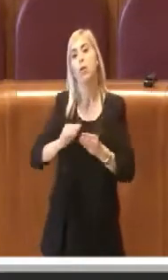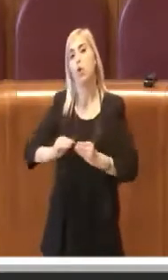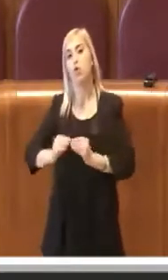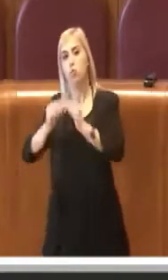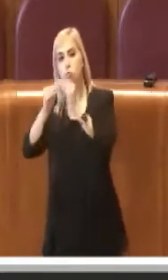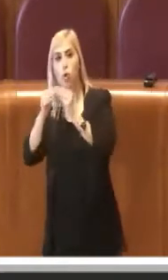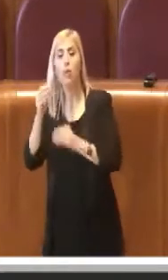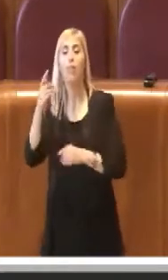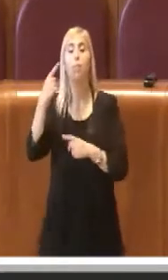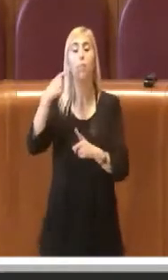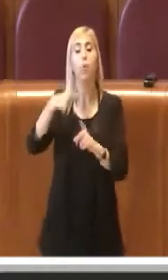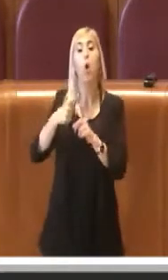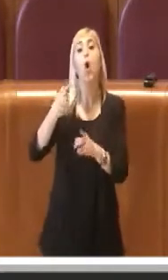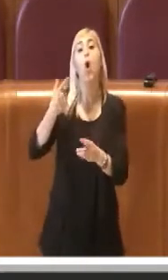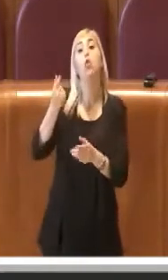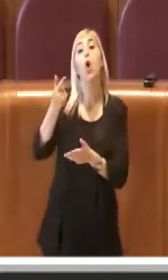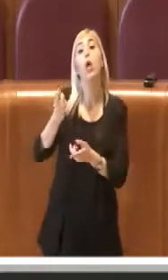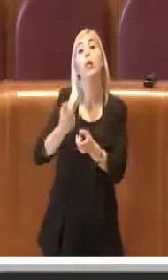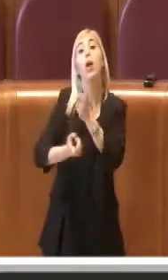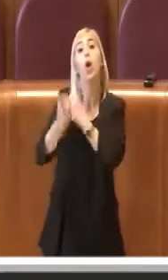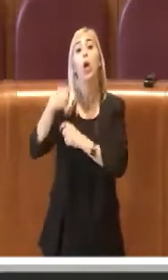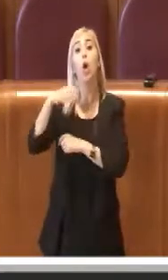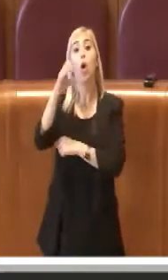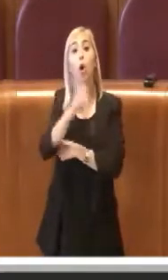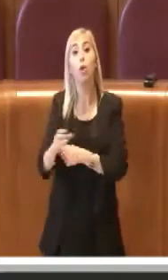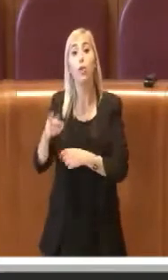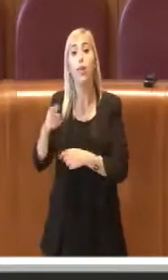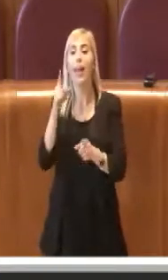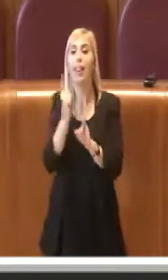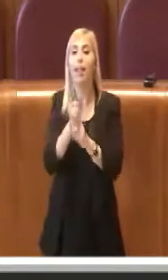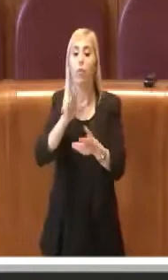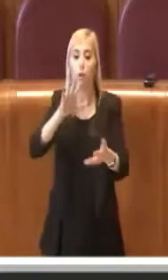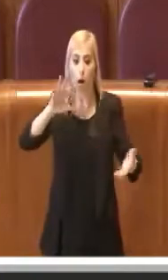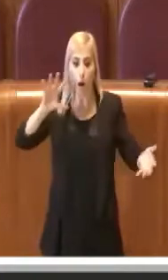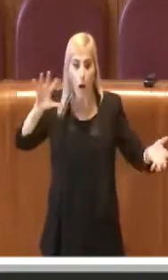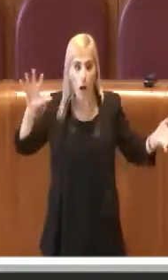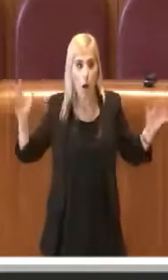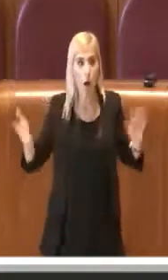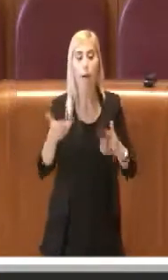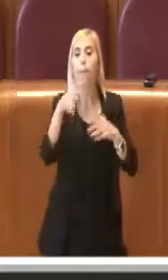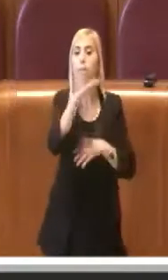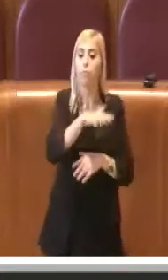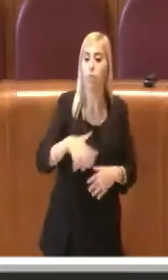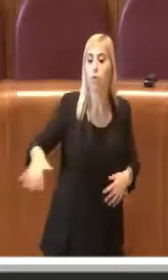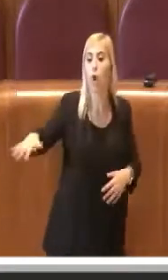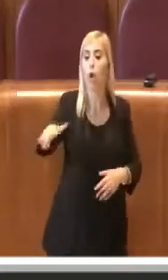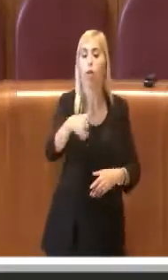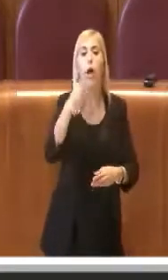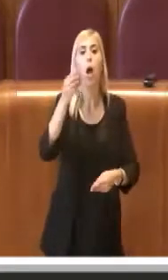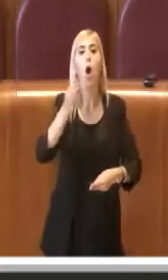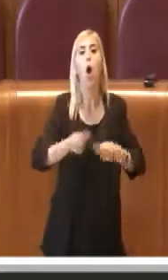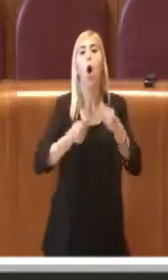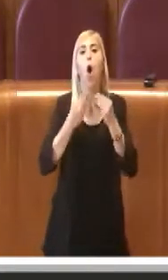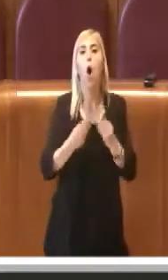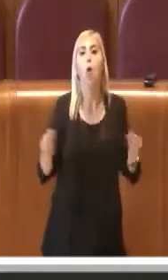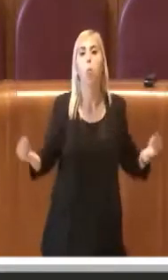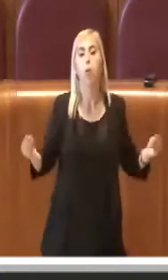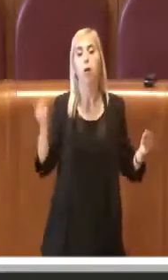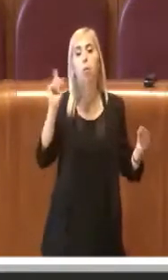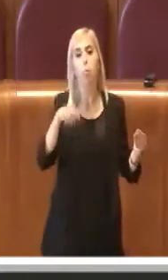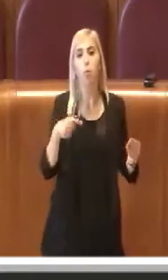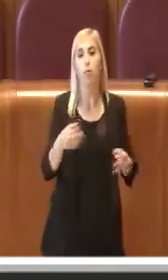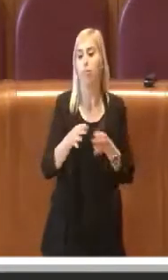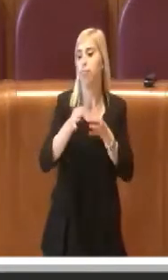da condoni che devono necessariamente trasformarsi in opere sul territorio, in opere nelle periferie, nate anche